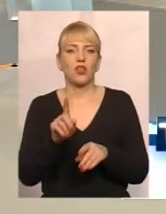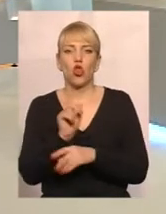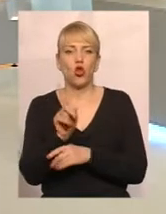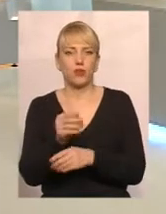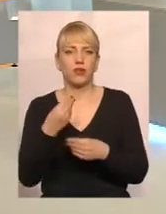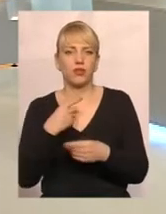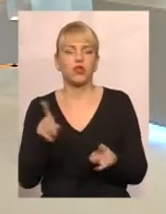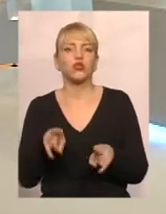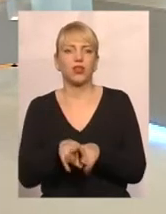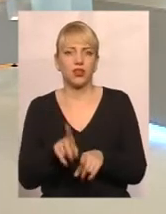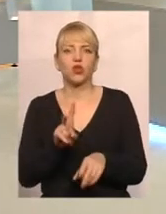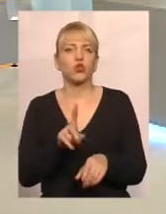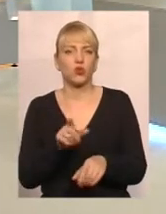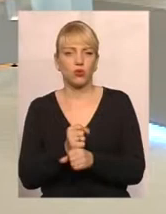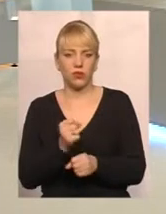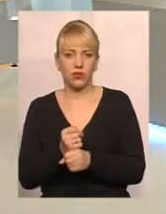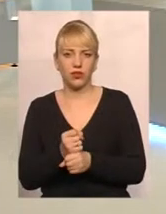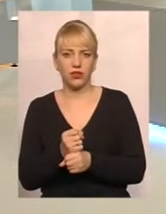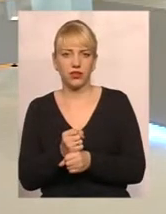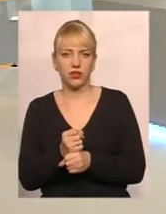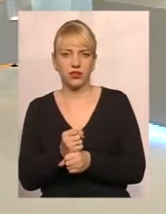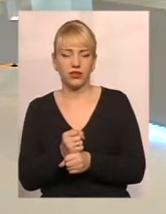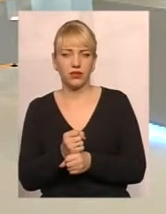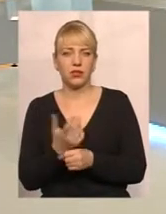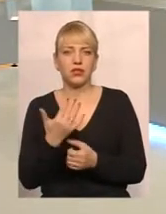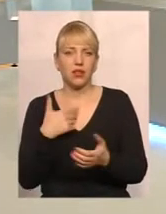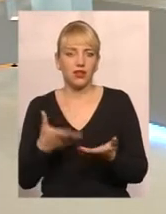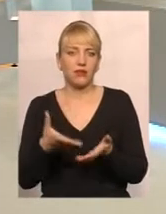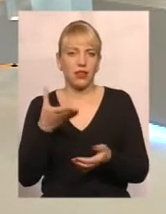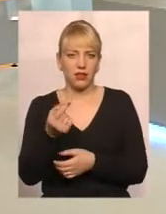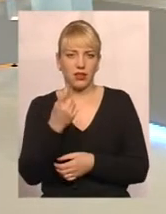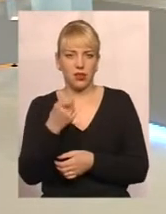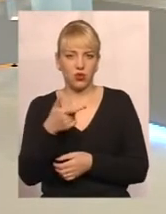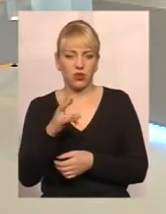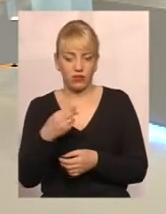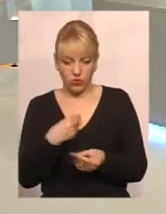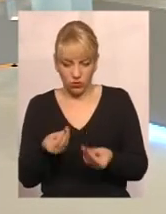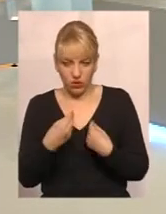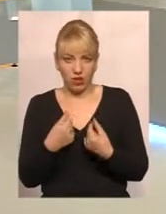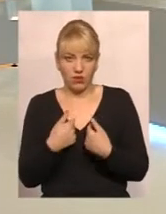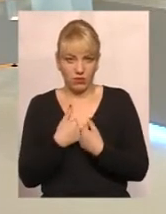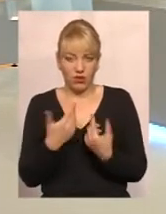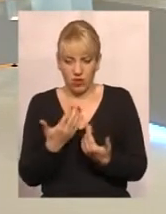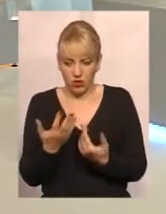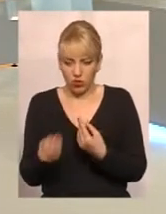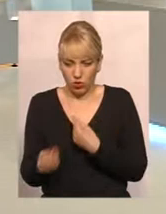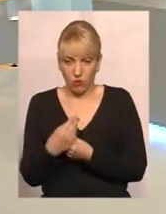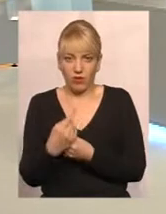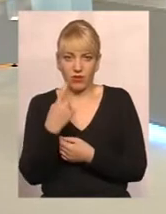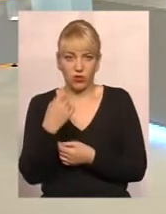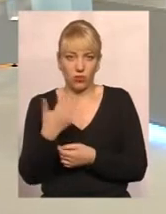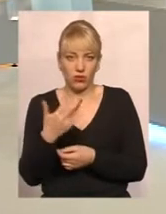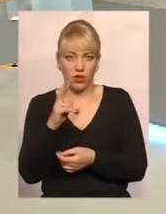зробиш? То дайте мені, хай мені буде більше проплатити, там на тих 100 рублів, що, ну дайте мені хоч ще якісь 150 кубів.